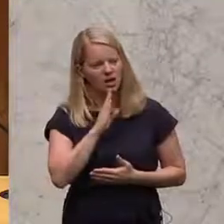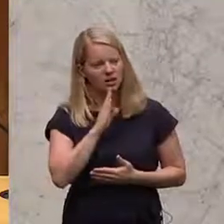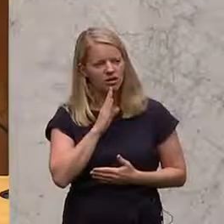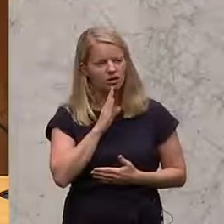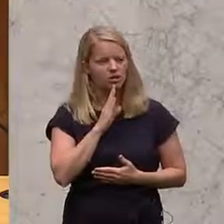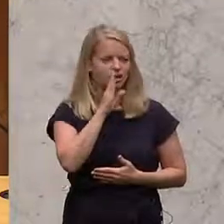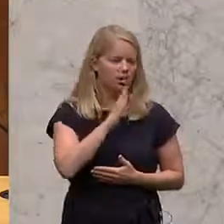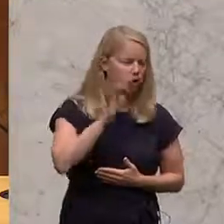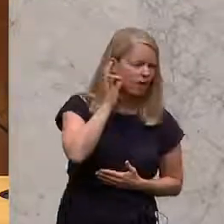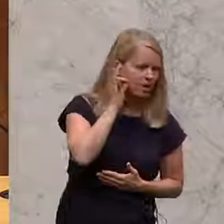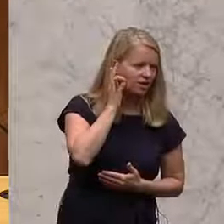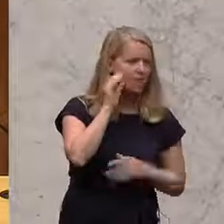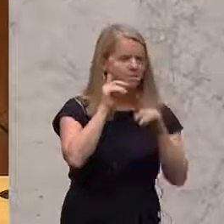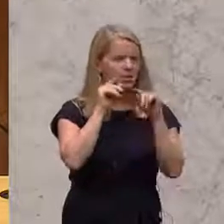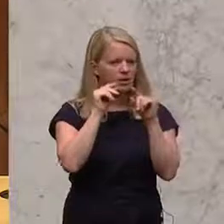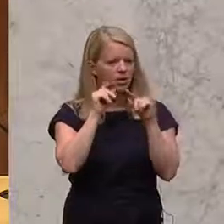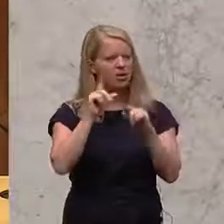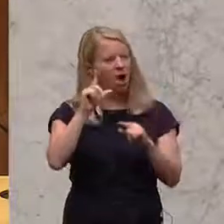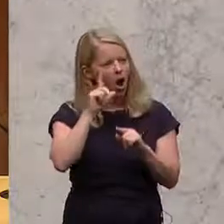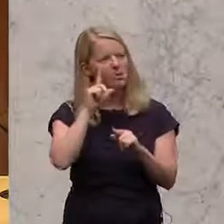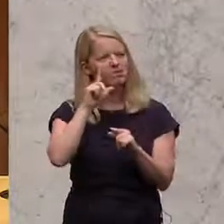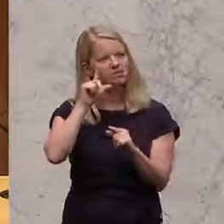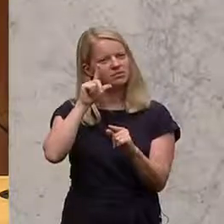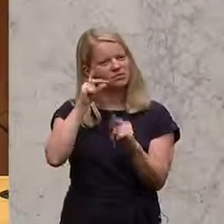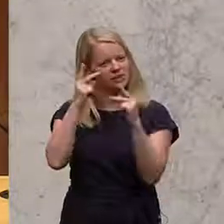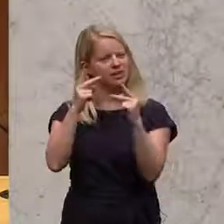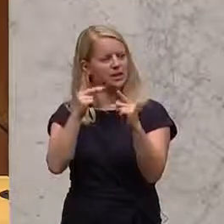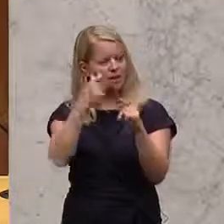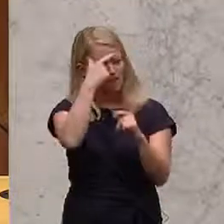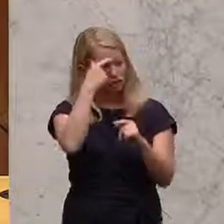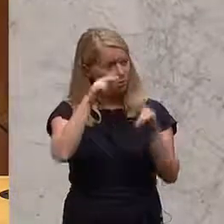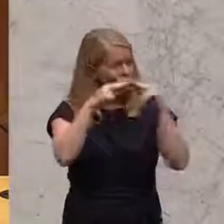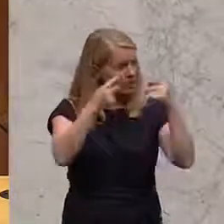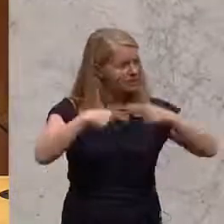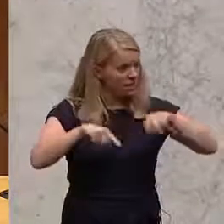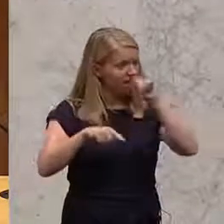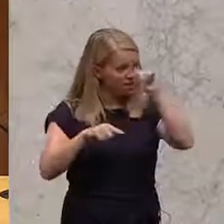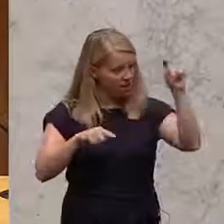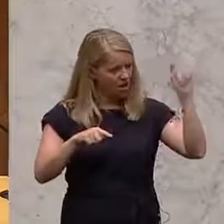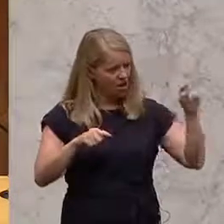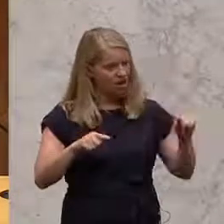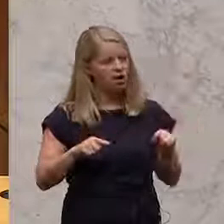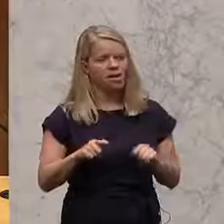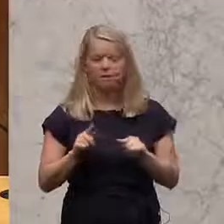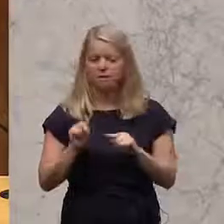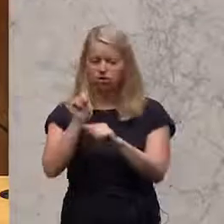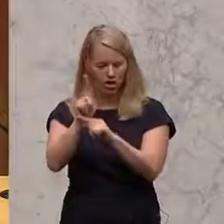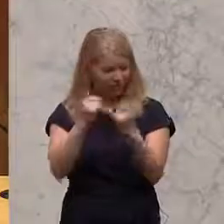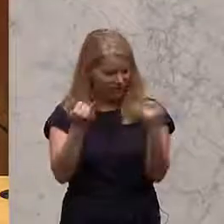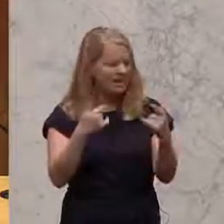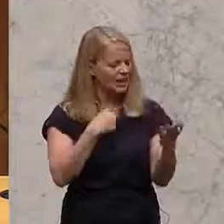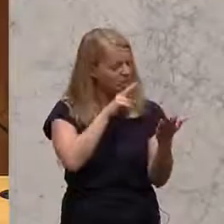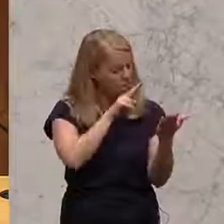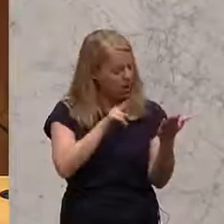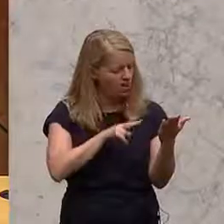die zentralen Menschen in den jeweiligen Bundesländern, dass die bestellt werden, also ich lese es wörtlich